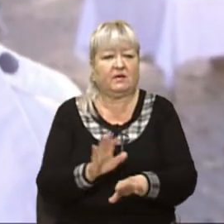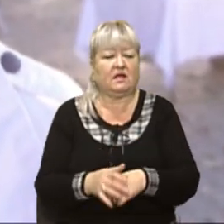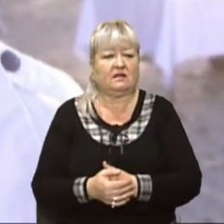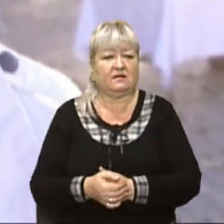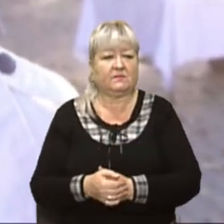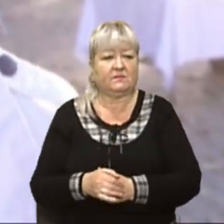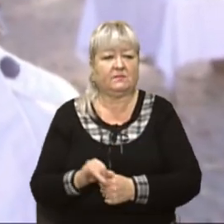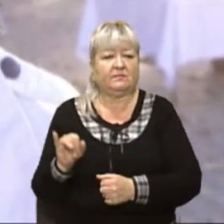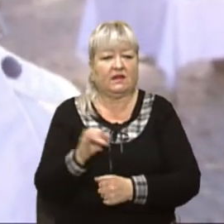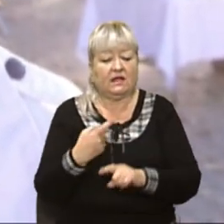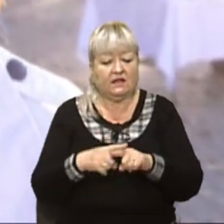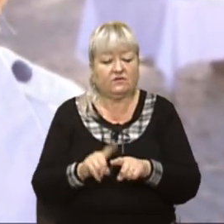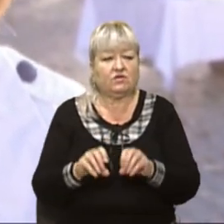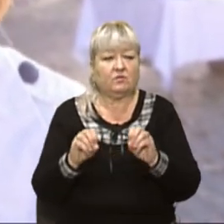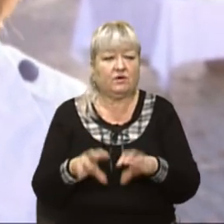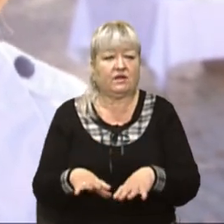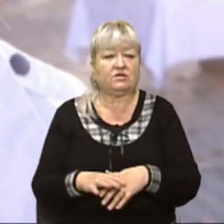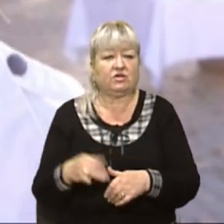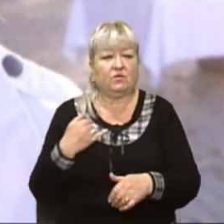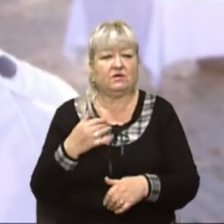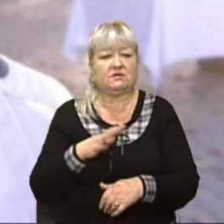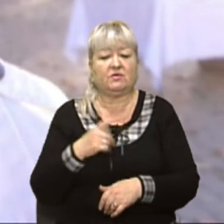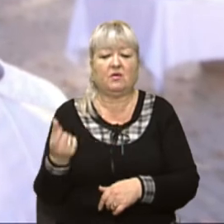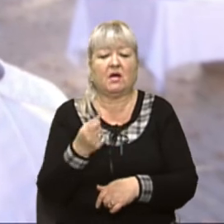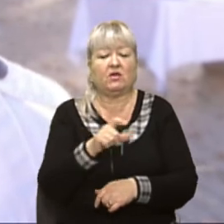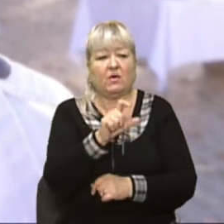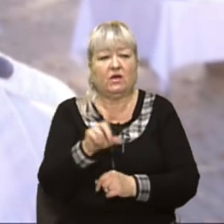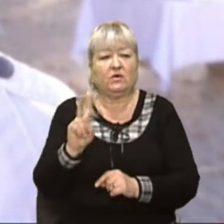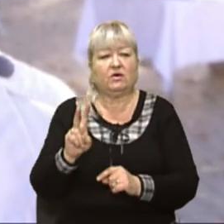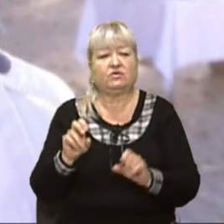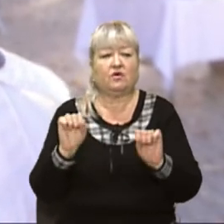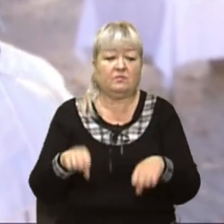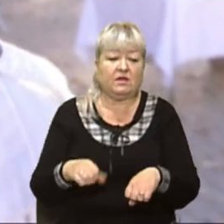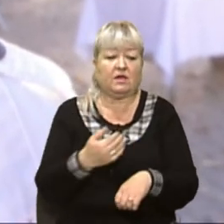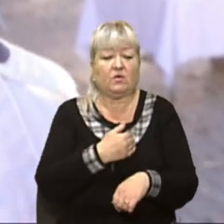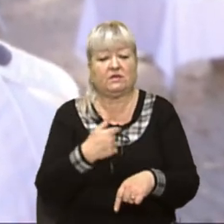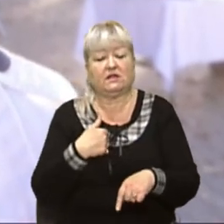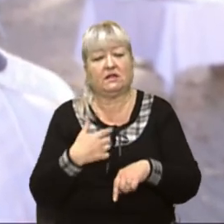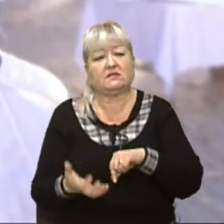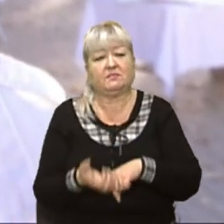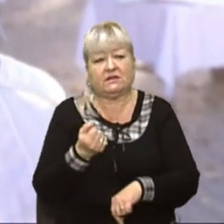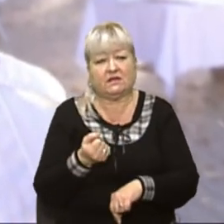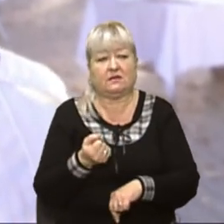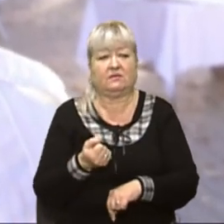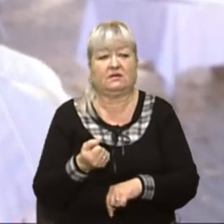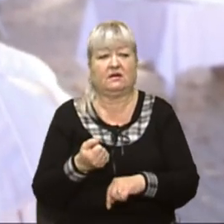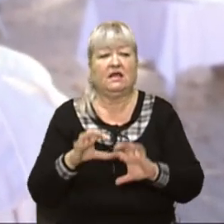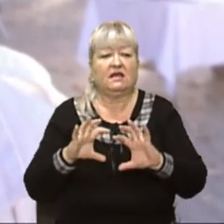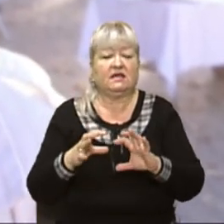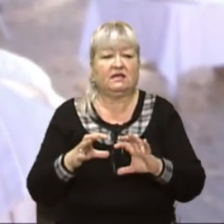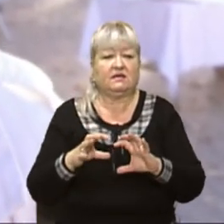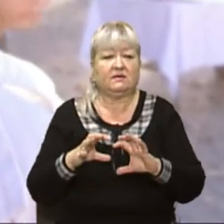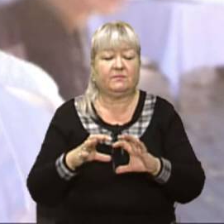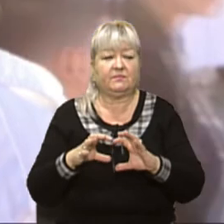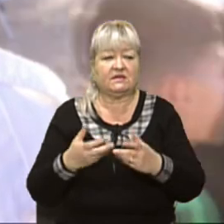І в даному рішенні було дуже мало людей, які нас хотіли підтримати. І слід життя сестра Юстина